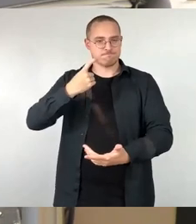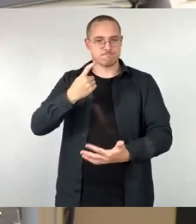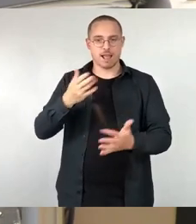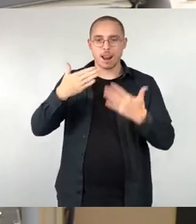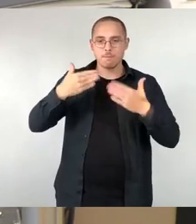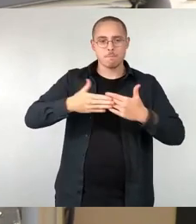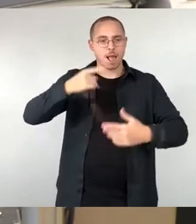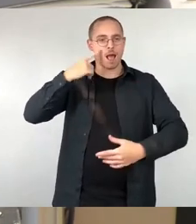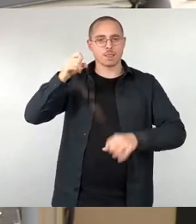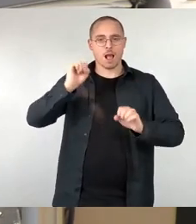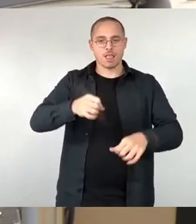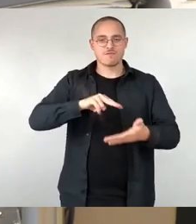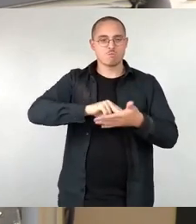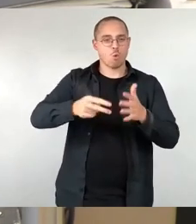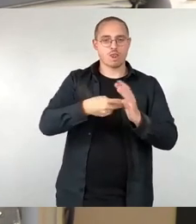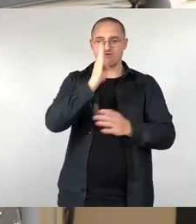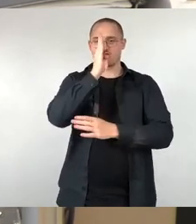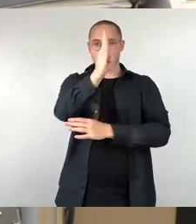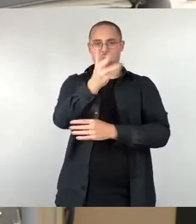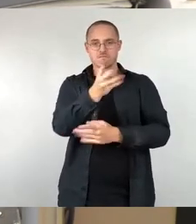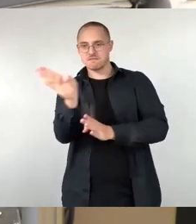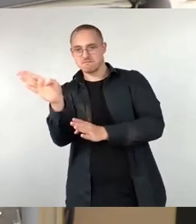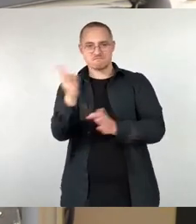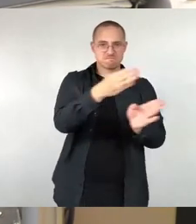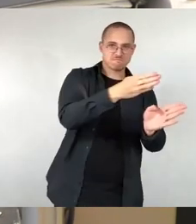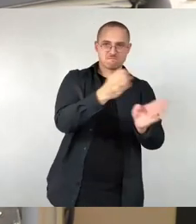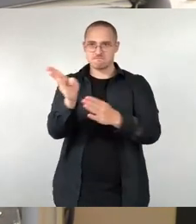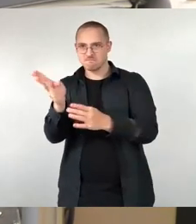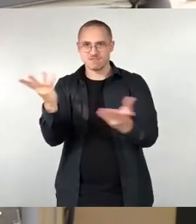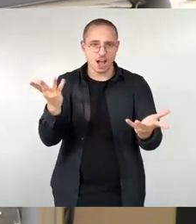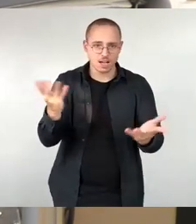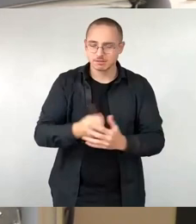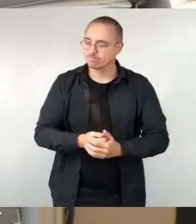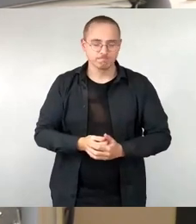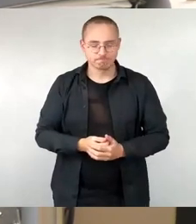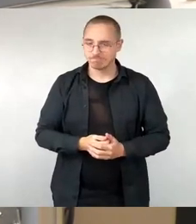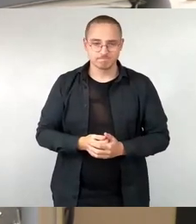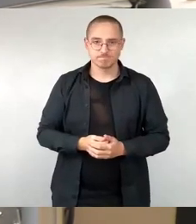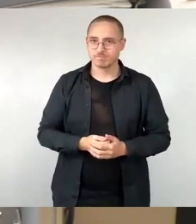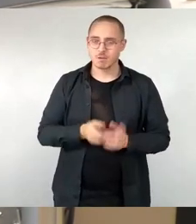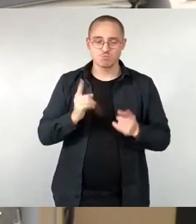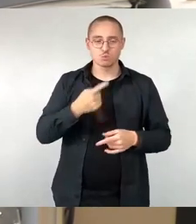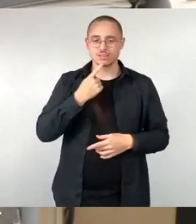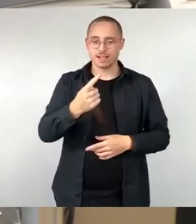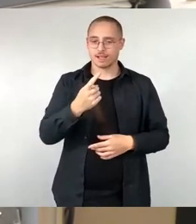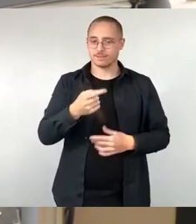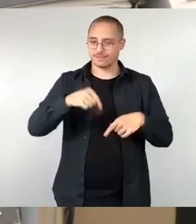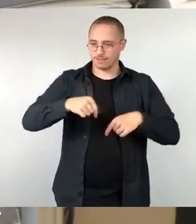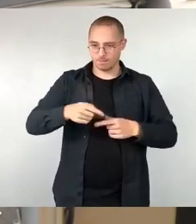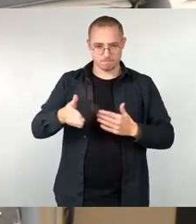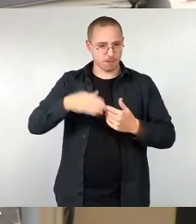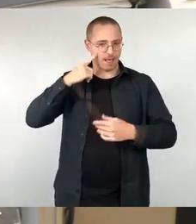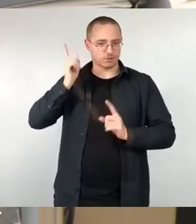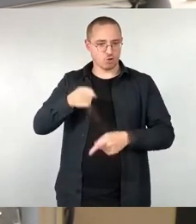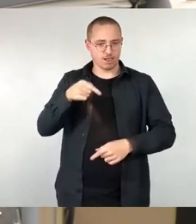politisch ausgerichtet ist. Wir setzen voraus, dass der Beirat die Stadt dabei unterstützen soll, die